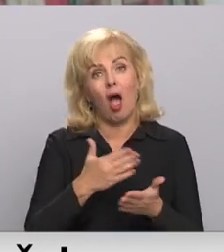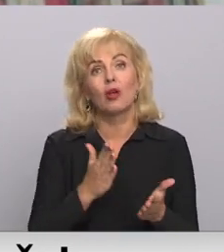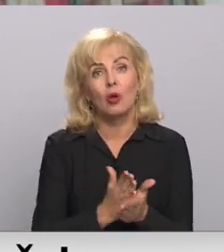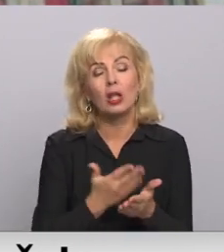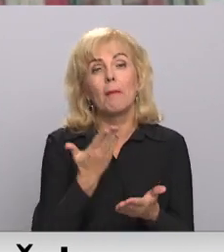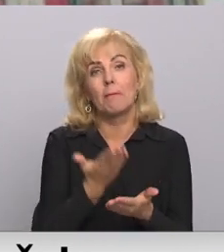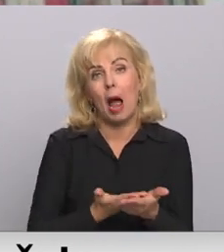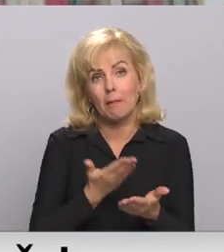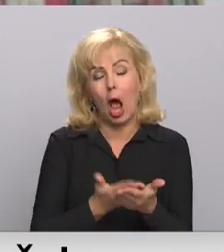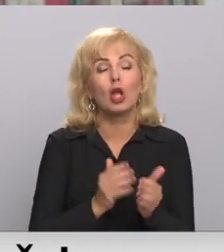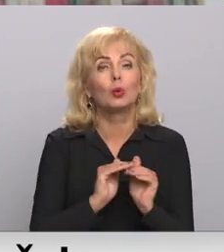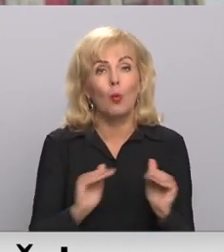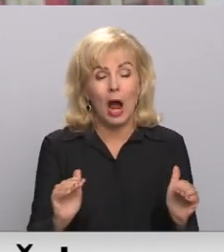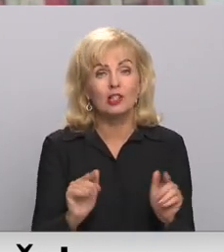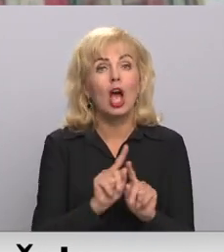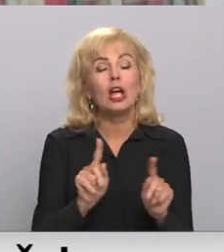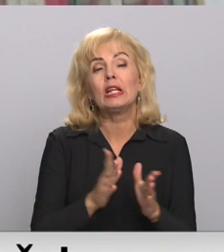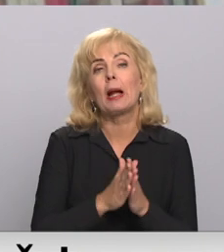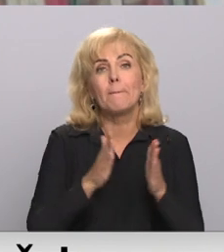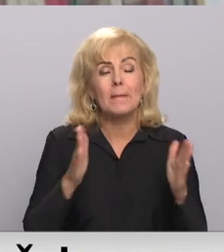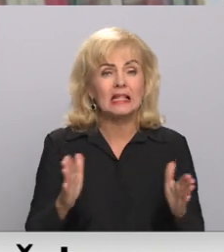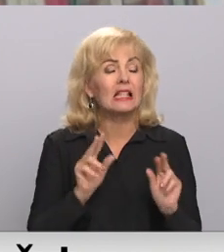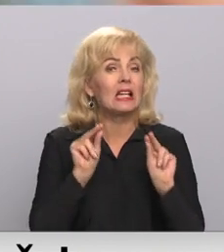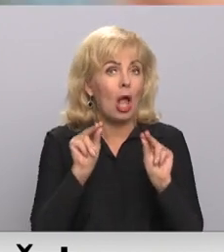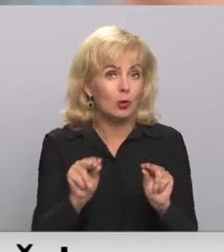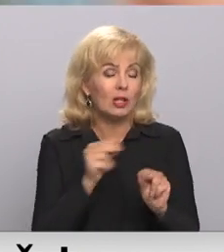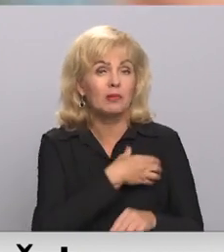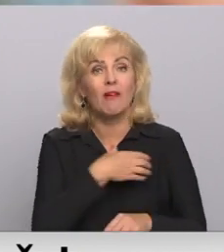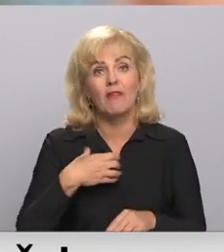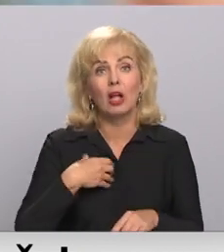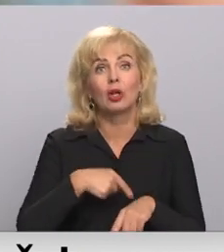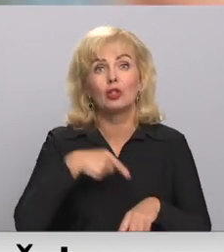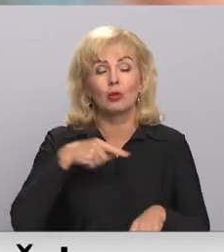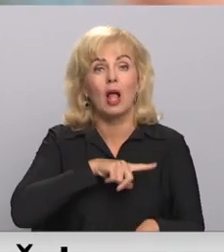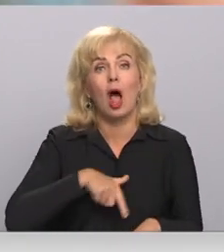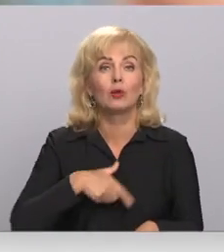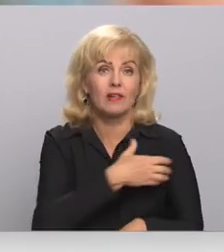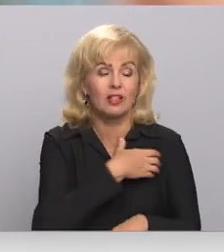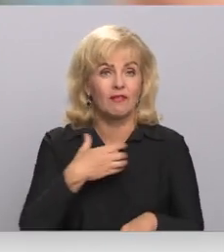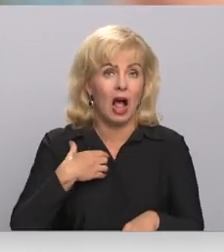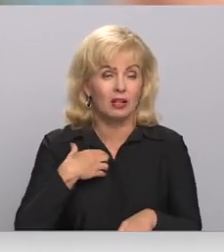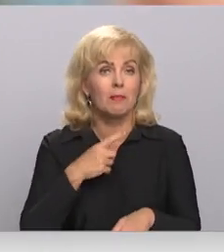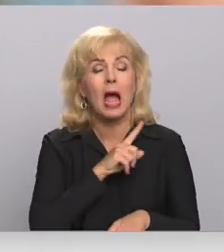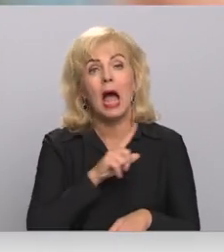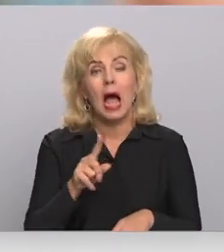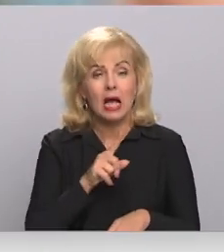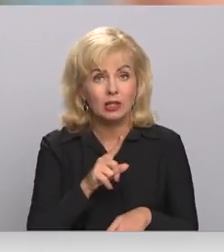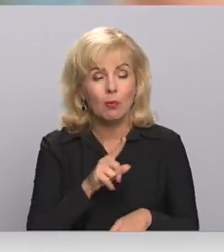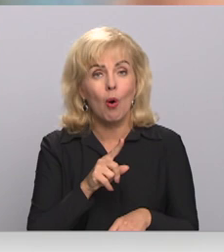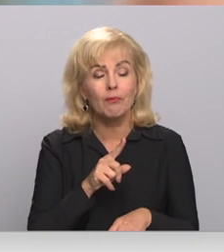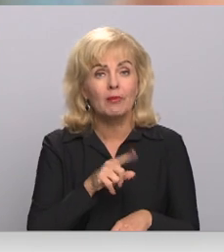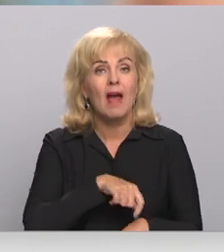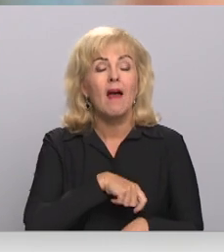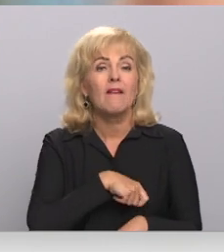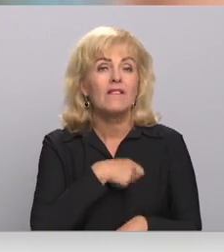pamatojās to, ka ir šī milzīgā neustacība valdībā. Es jūtos Latvijas valdības smaldināts. Es